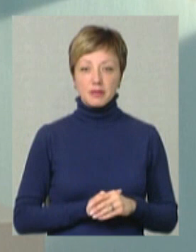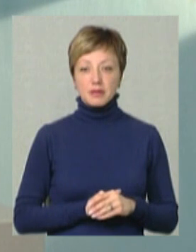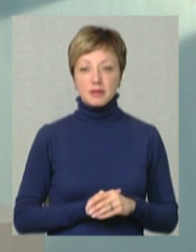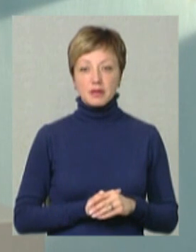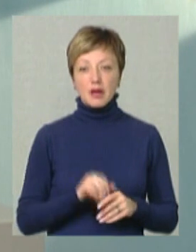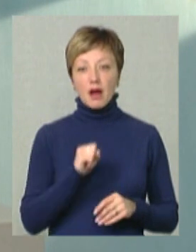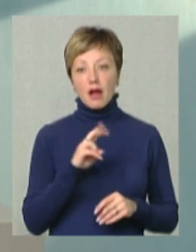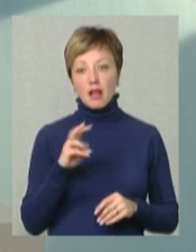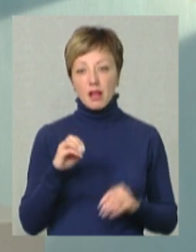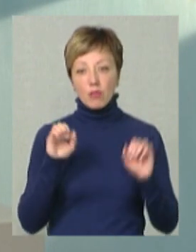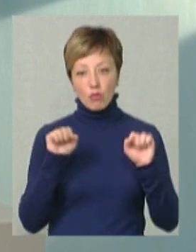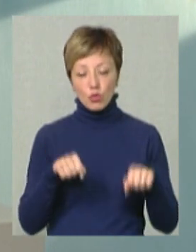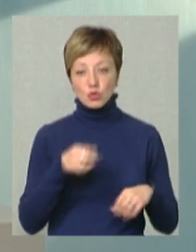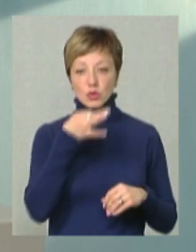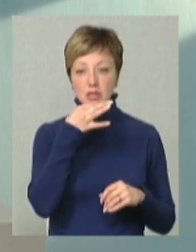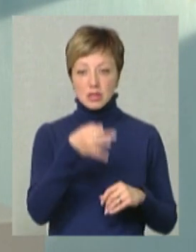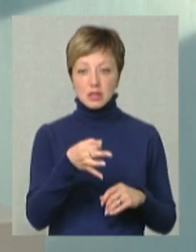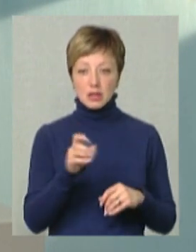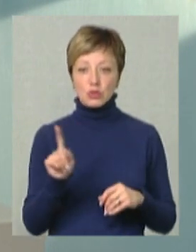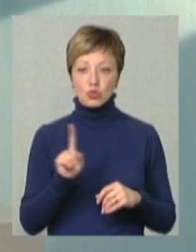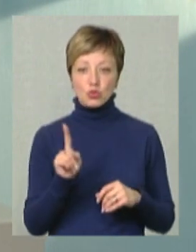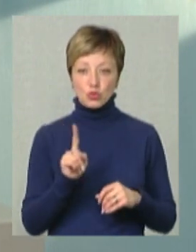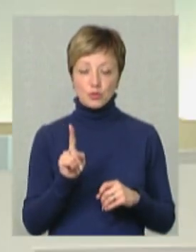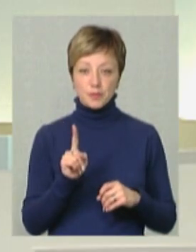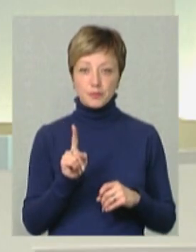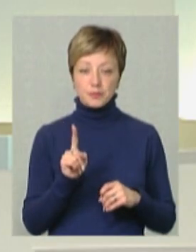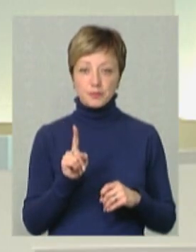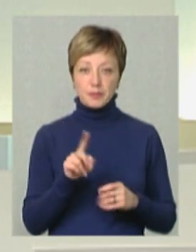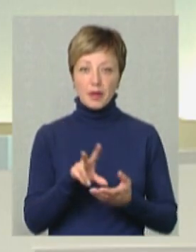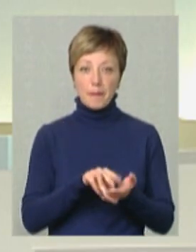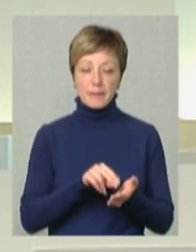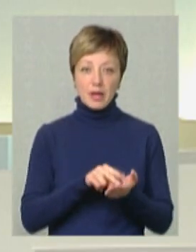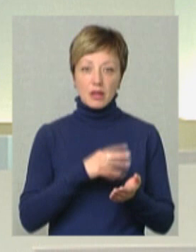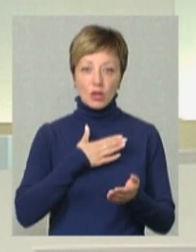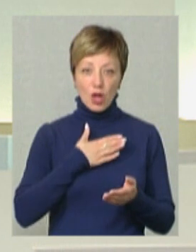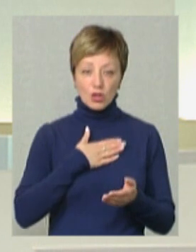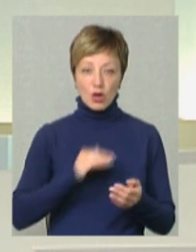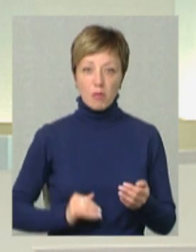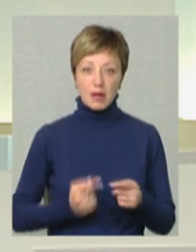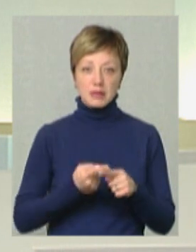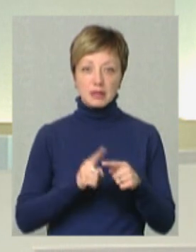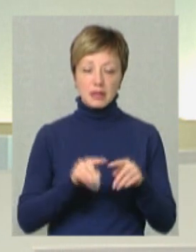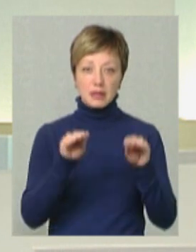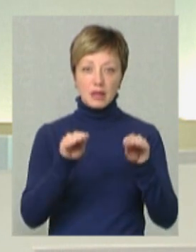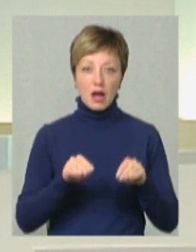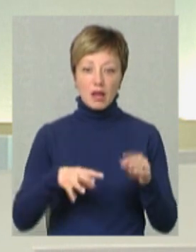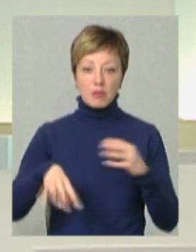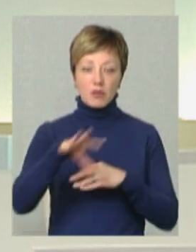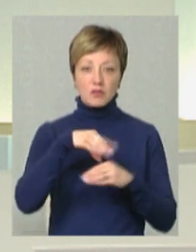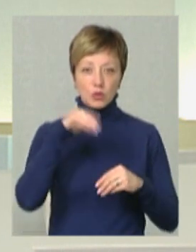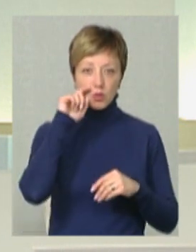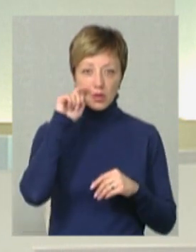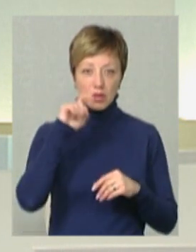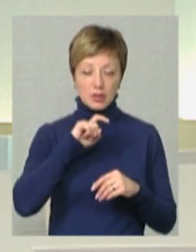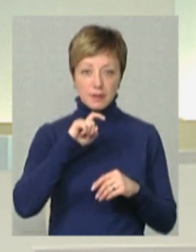але можу сказати, що на прикладі нашої компанії це дані по всій Україні.